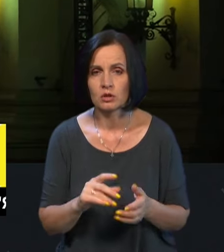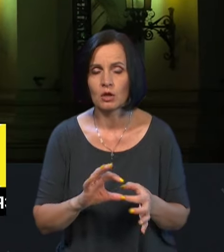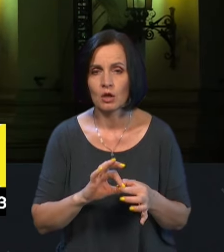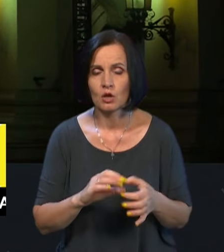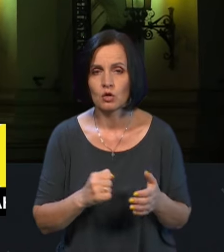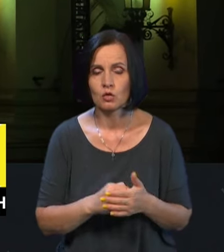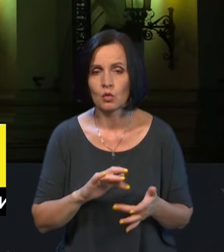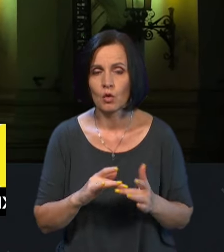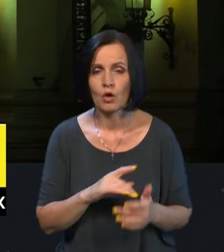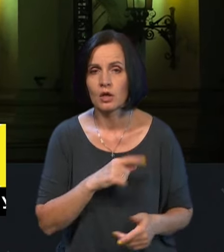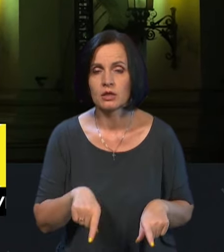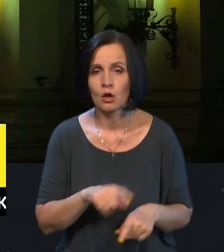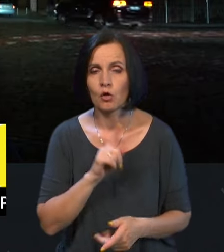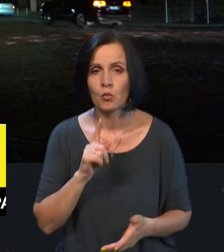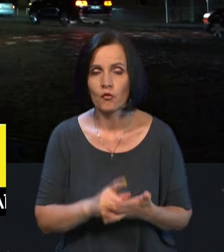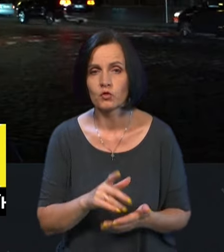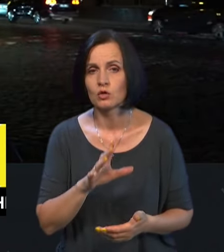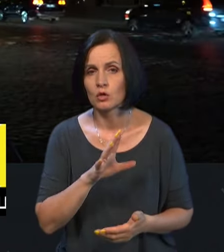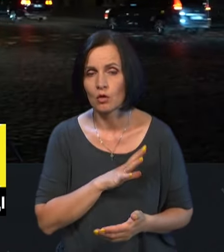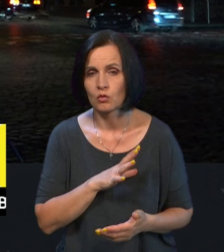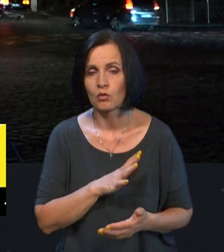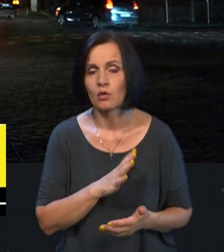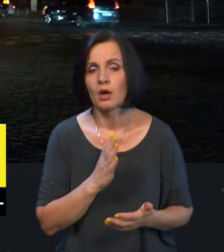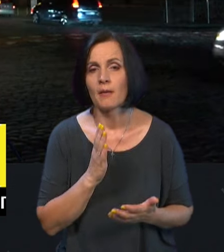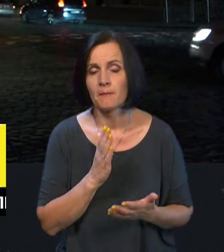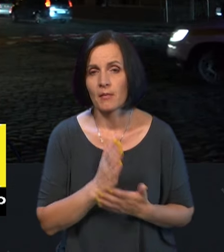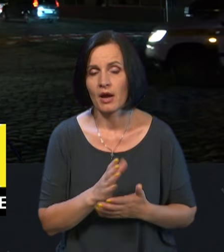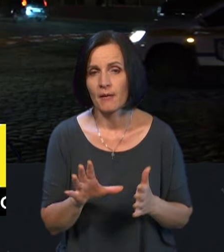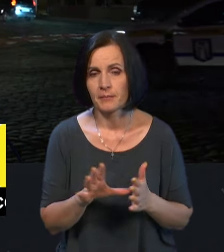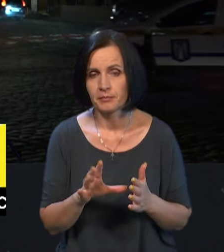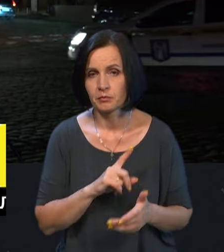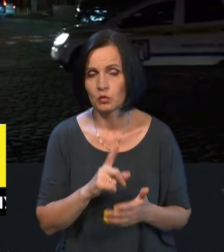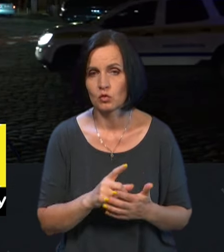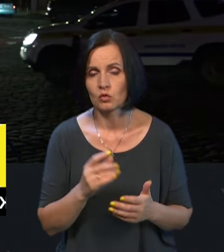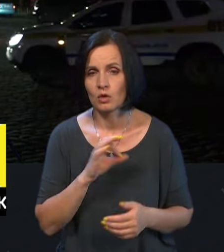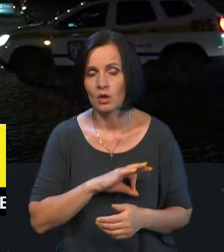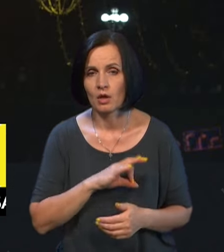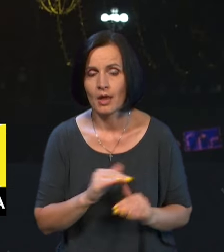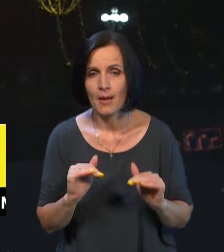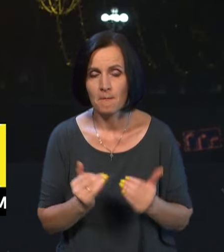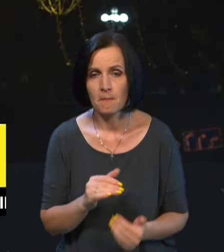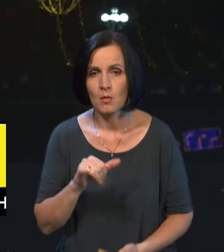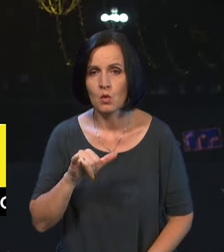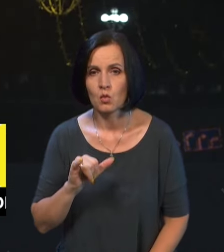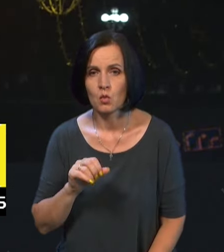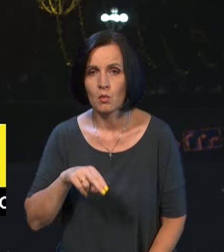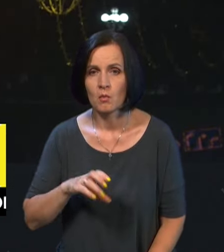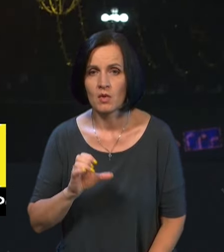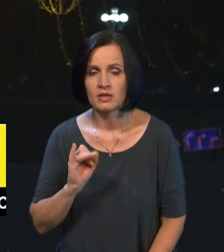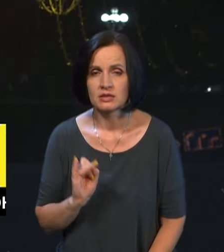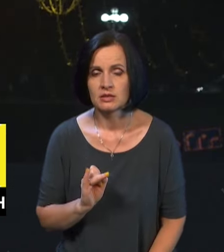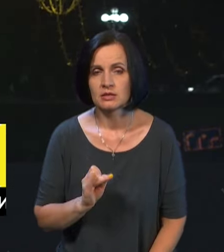повинні бути заживлені електроенергією, повинні використовувати міні-упси, джерела безперебійного живлення,